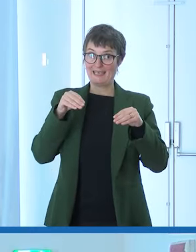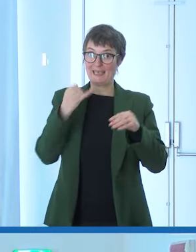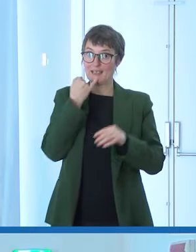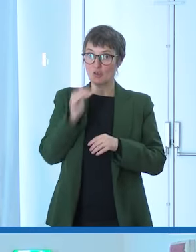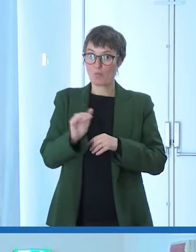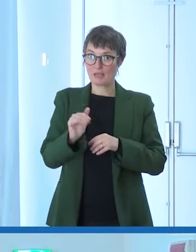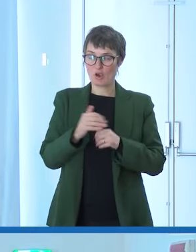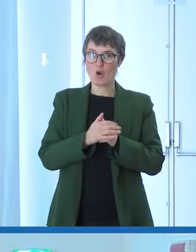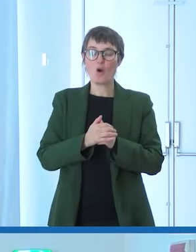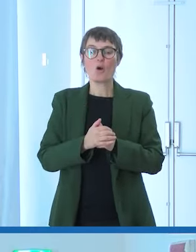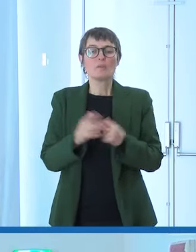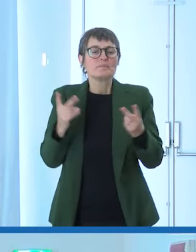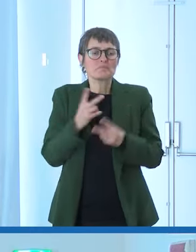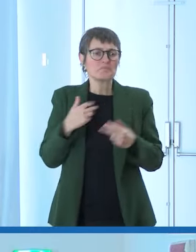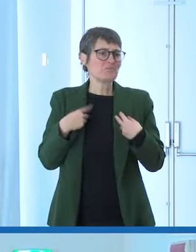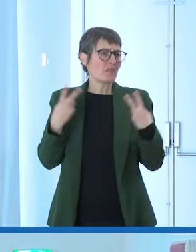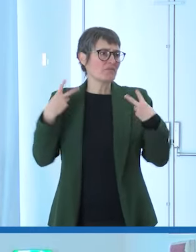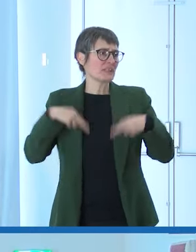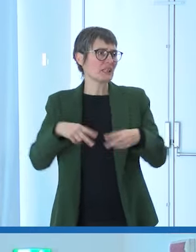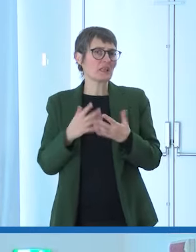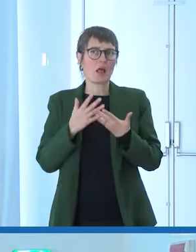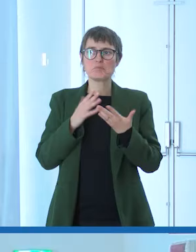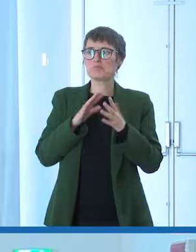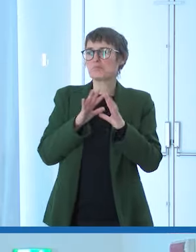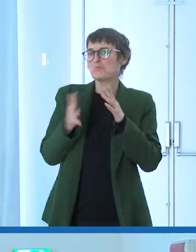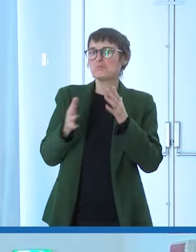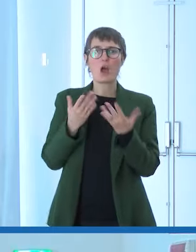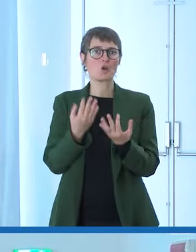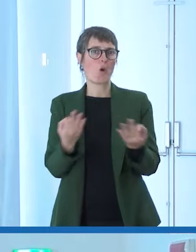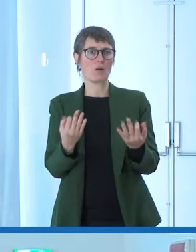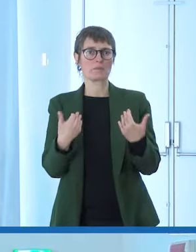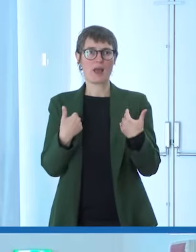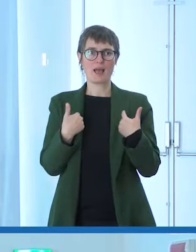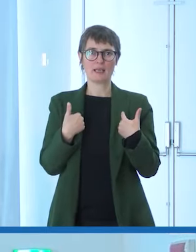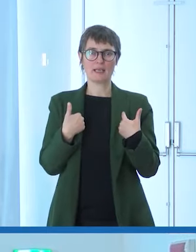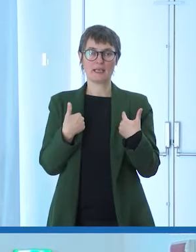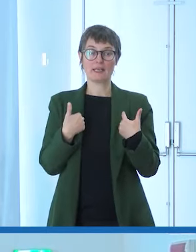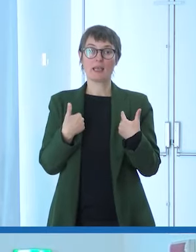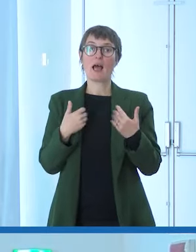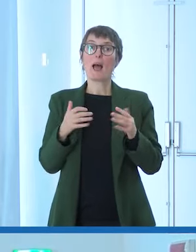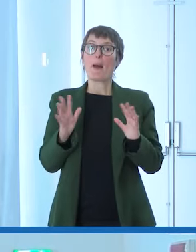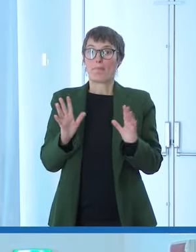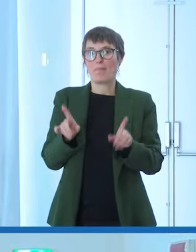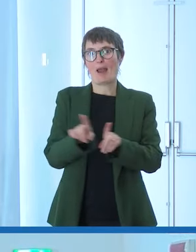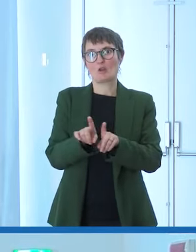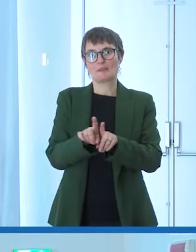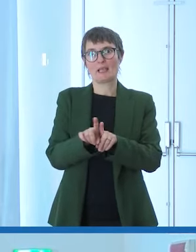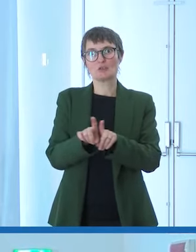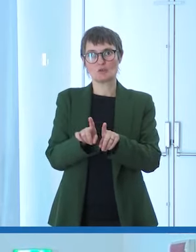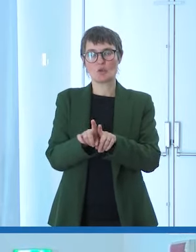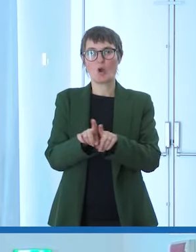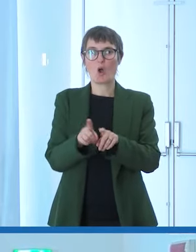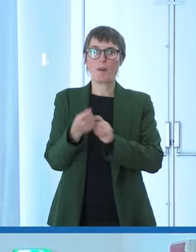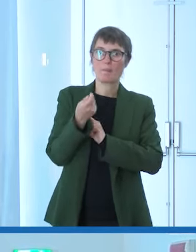vita in assoluta normalità questo però nonostante le tante piccole piccole grandi